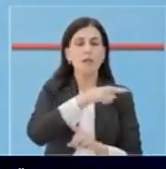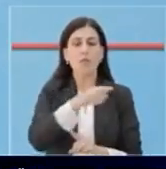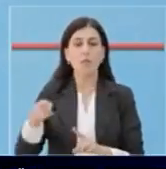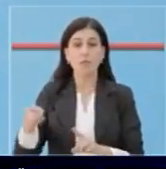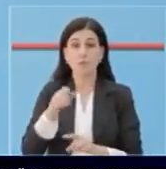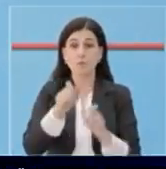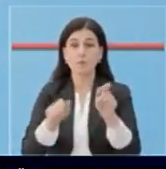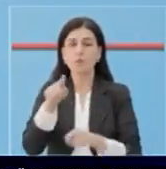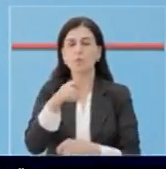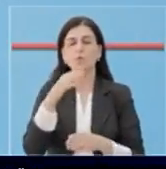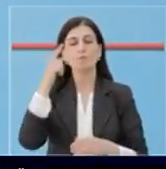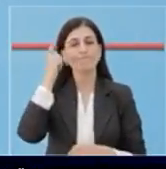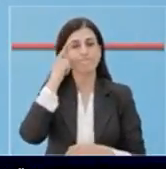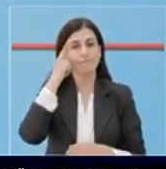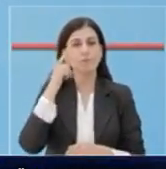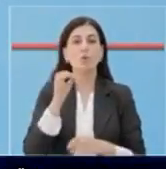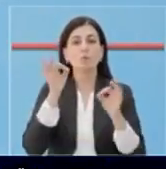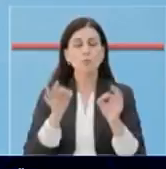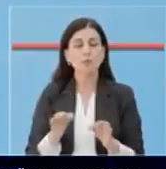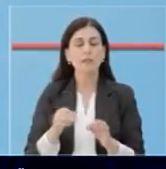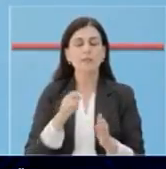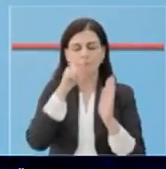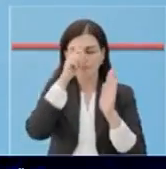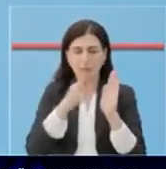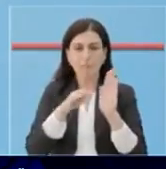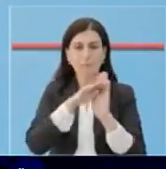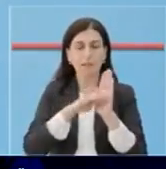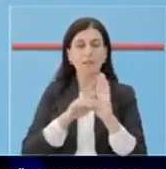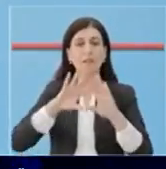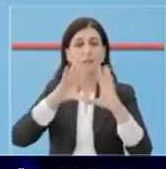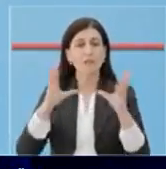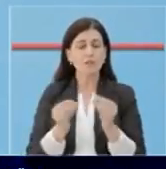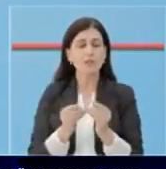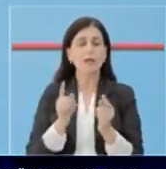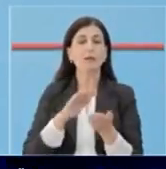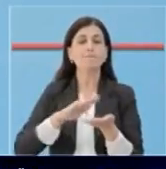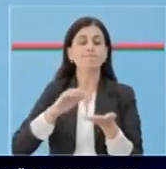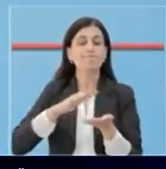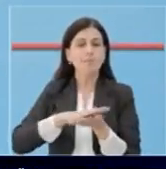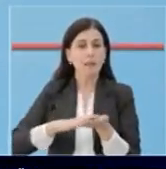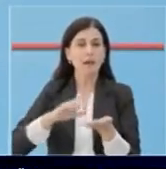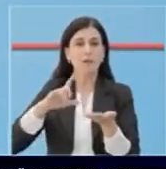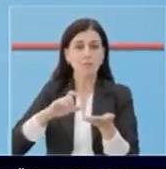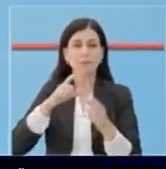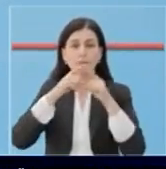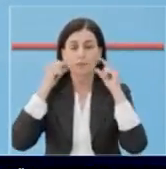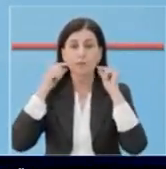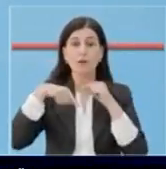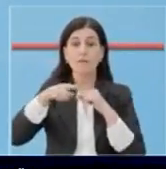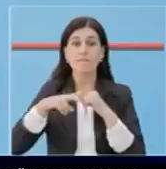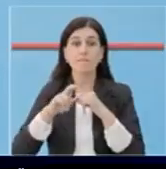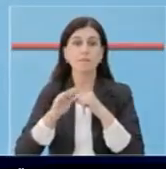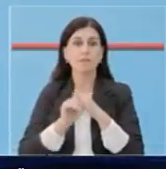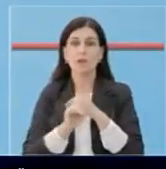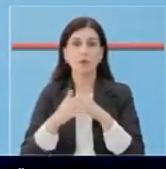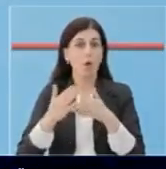gjithë qytetarve, tjenë të kujdeshëm dhe të përgjeshëm duke respektuar distancimin fizik, duke ruajtur higjenën personale, duke shmangur vizitat e